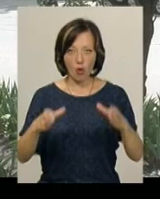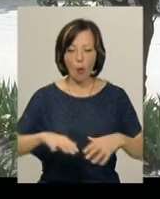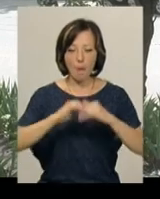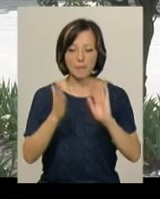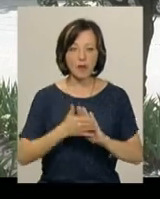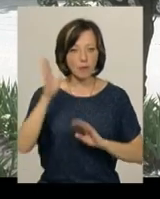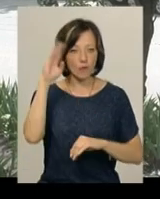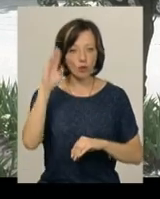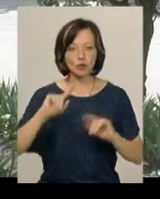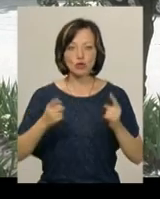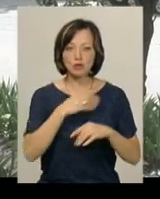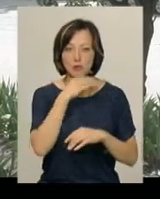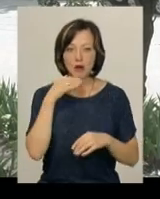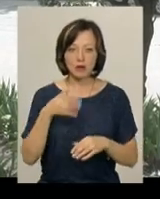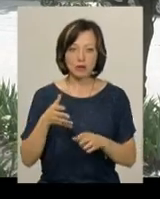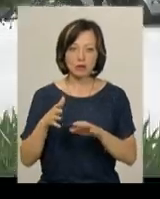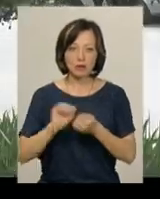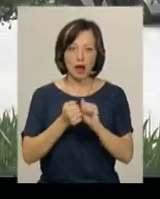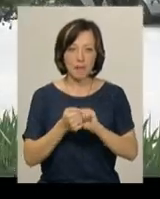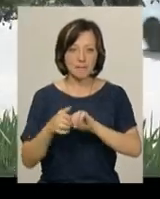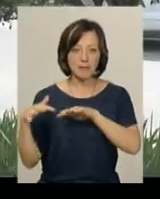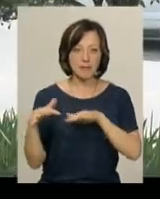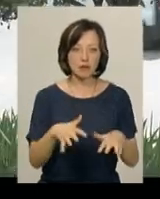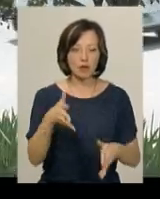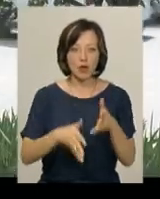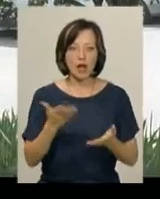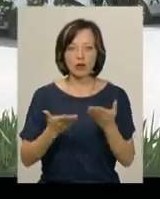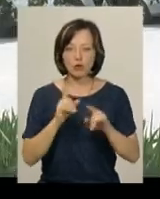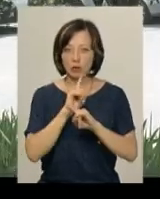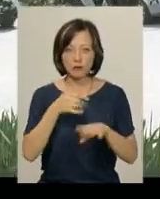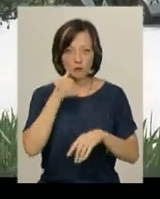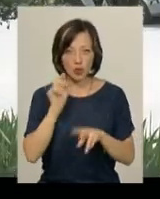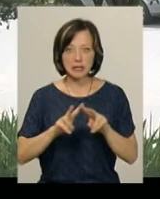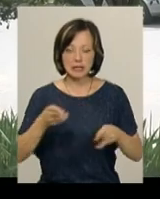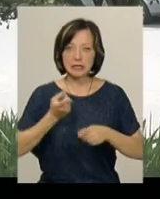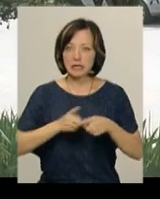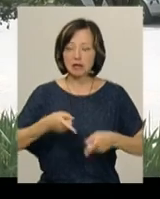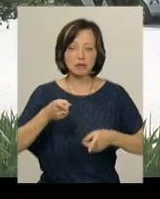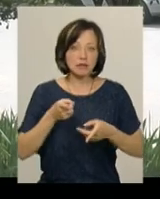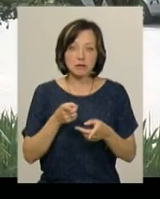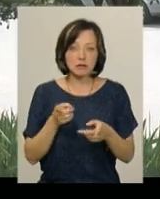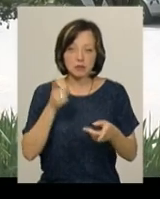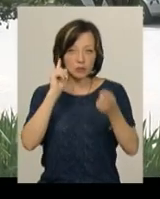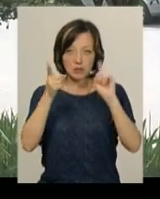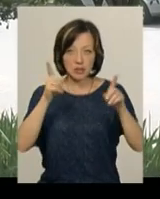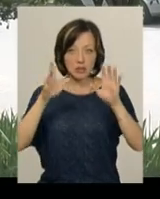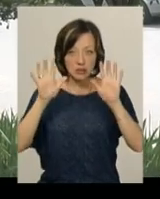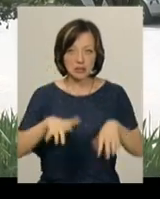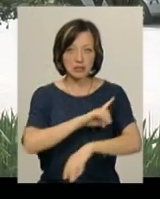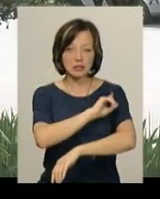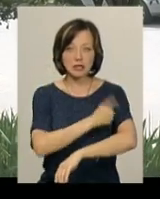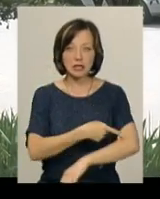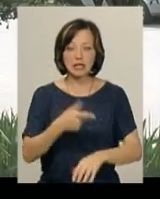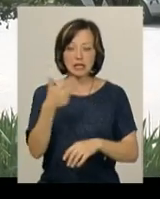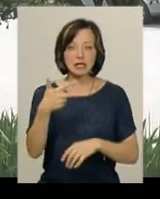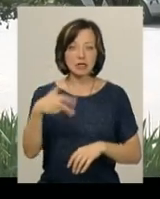води, який йде, він дуже багато наносить камінців і мулу. Якщо не буде такої зливи, вчора, це дійсно було аномальна злива, коли ми фактично за пів